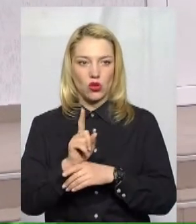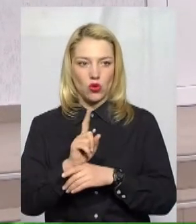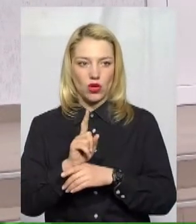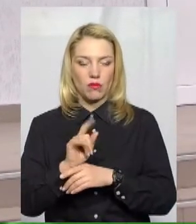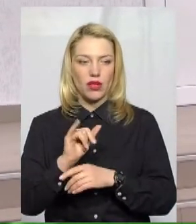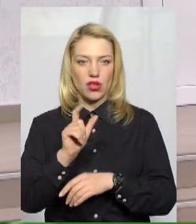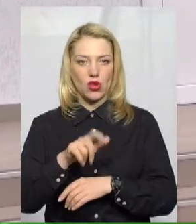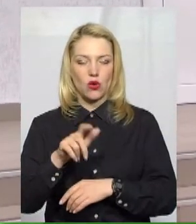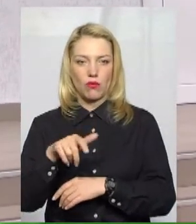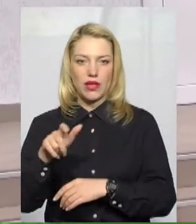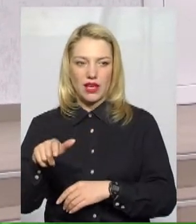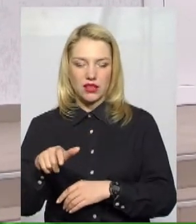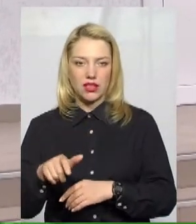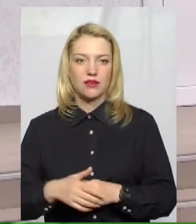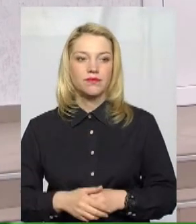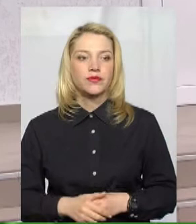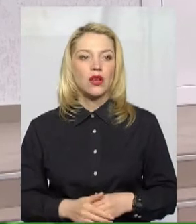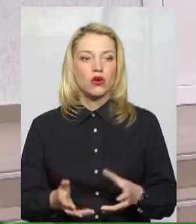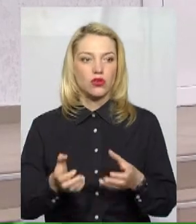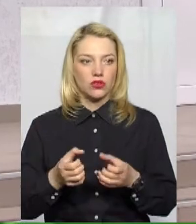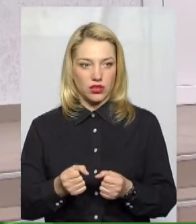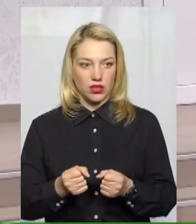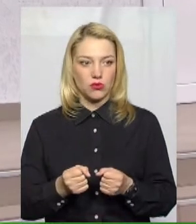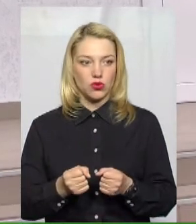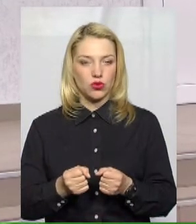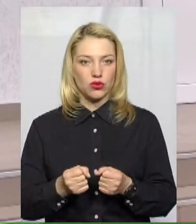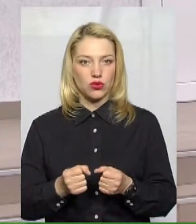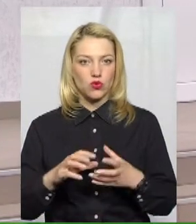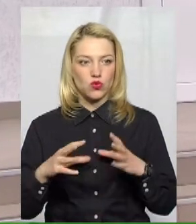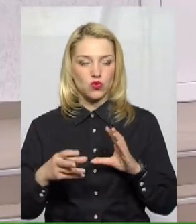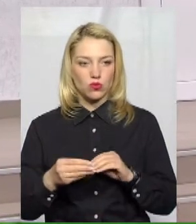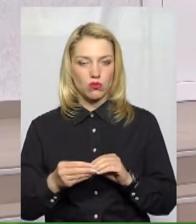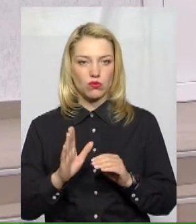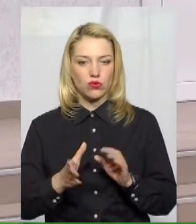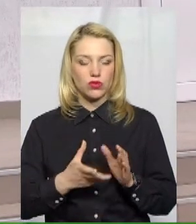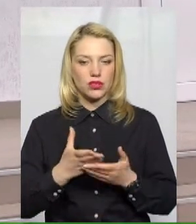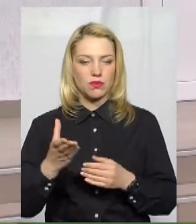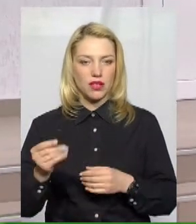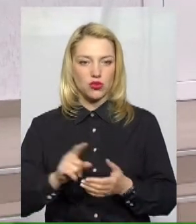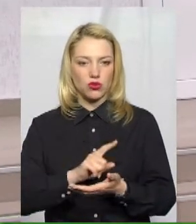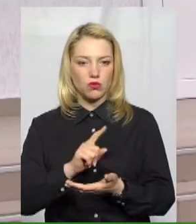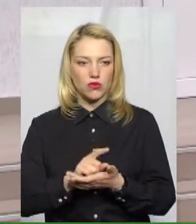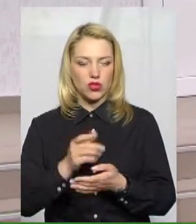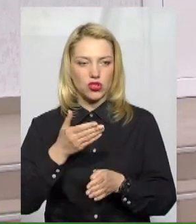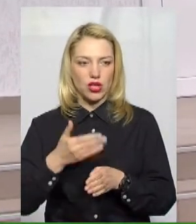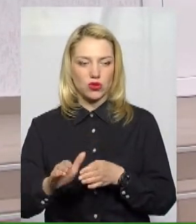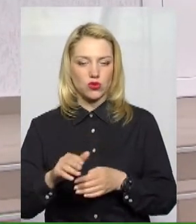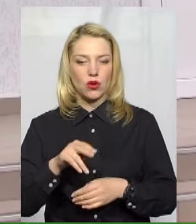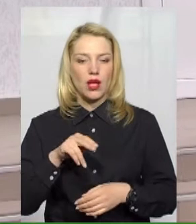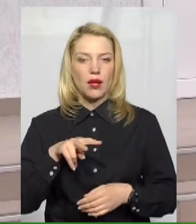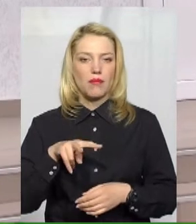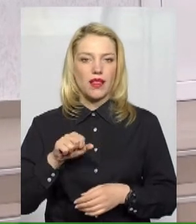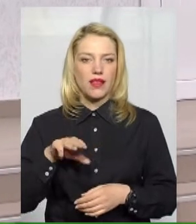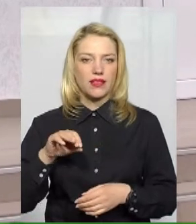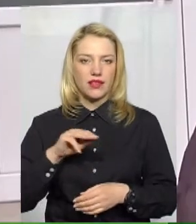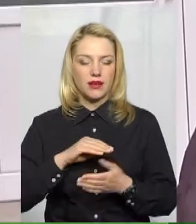отримують і будуть суму сплачувати обов'язкову частку платежу. Тут також змінені